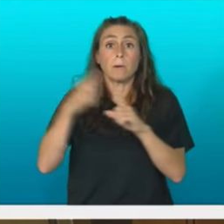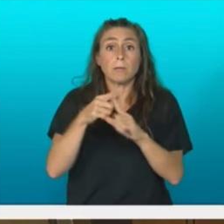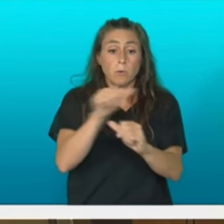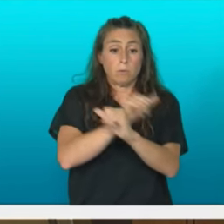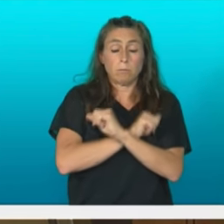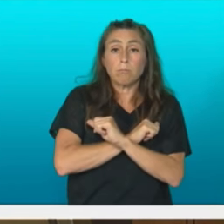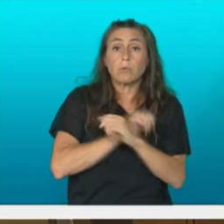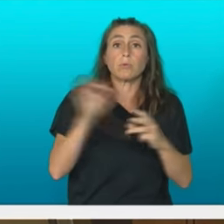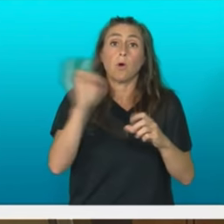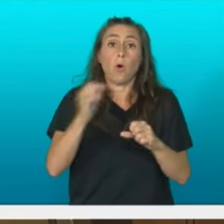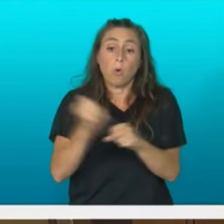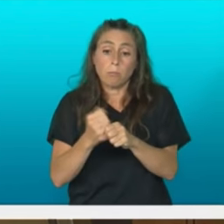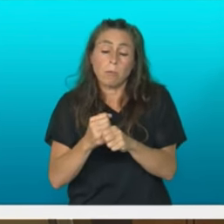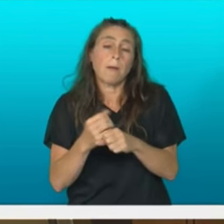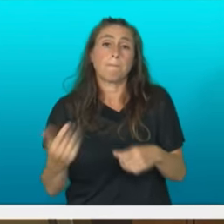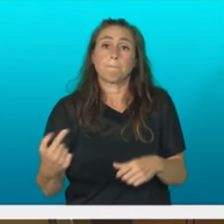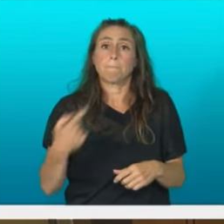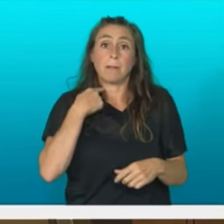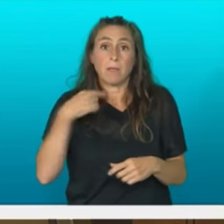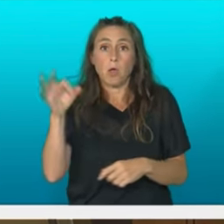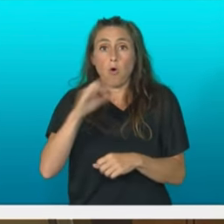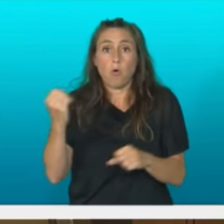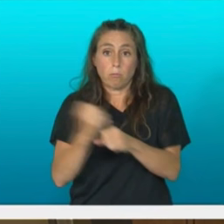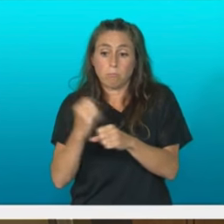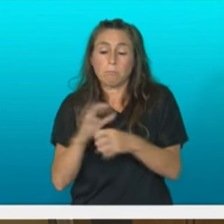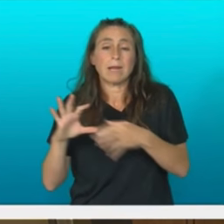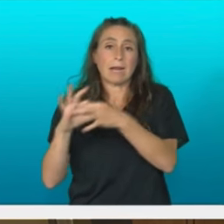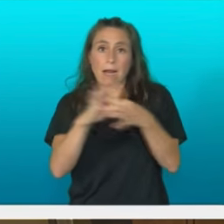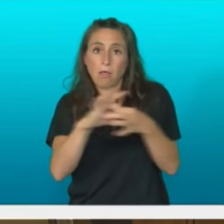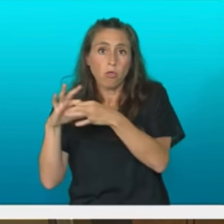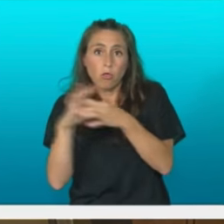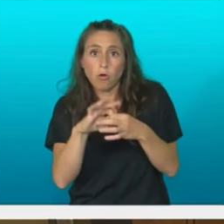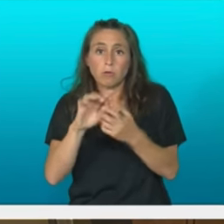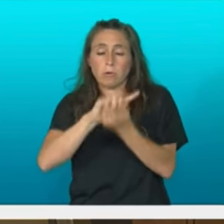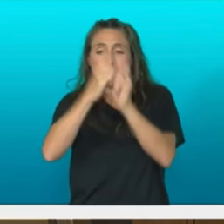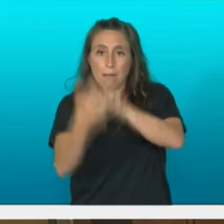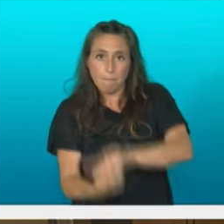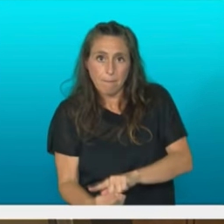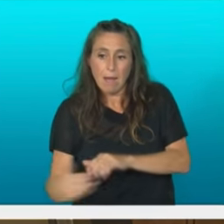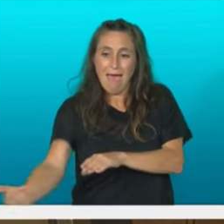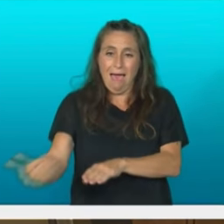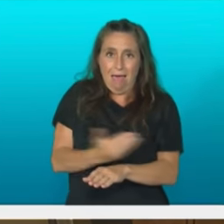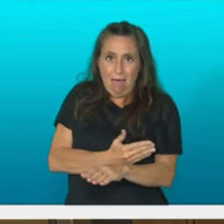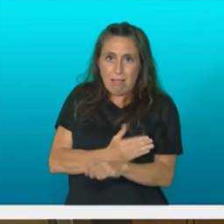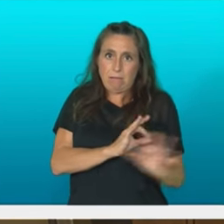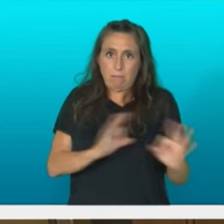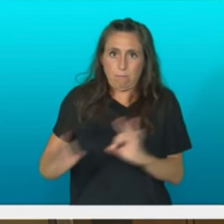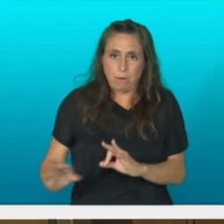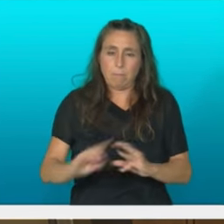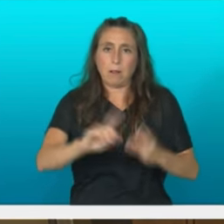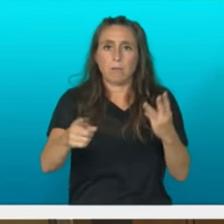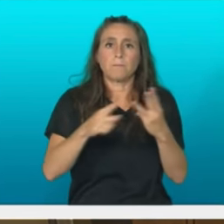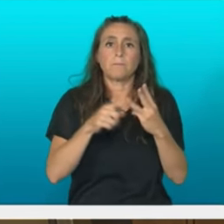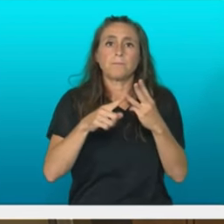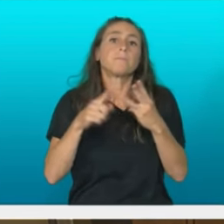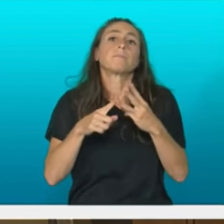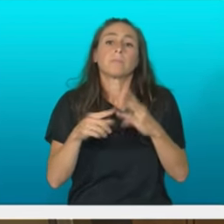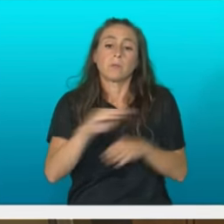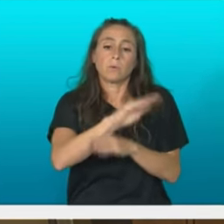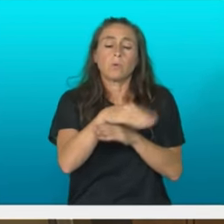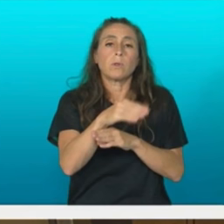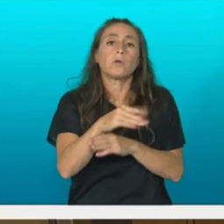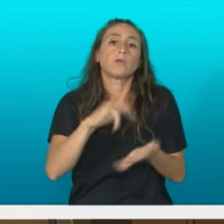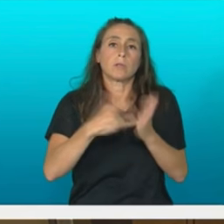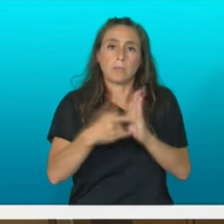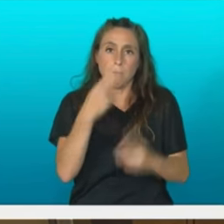arrakalari edo lan arremanen alaketei aurrea hartzeko iru zaintza sistema publikoa ere ikitzea zain